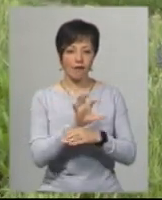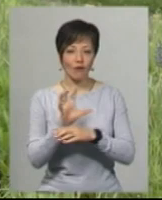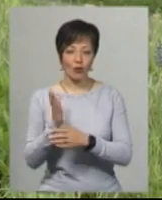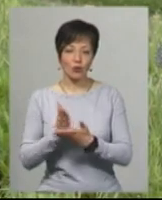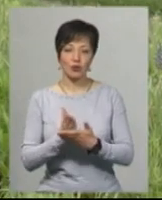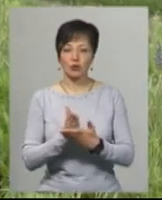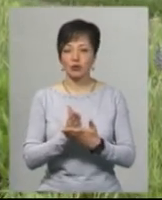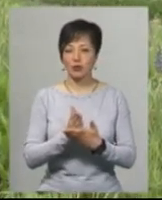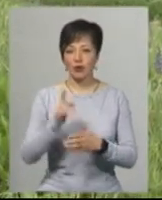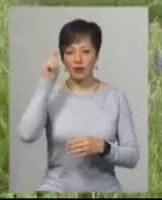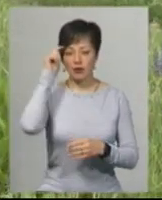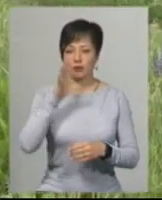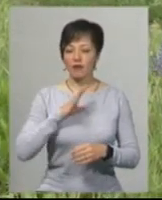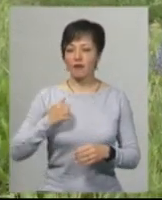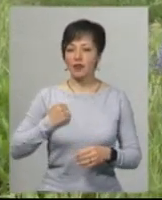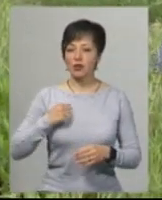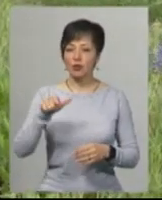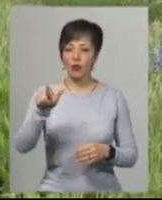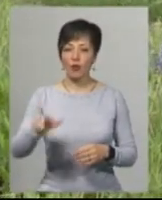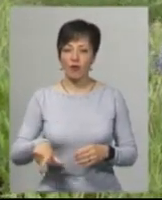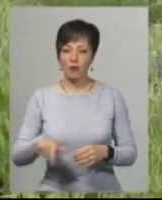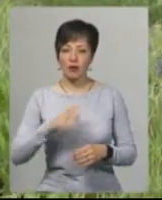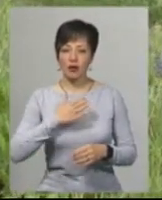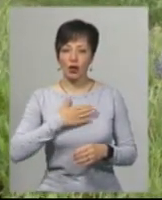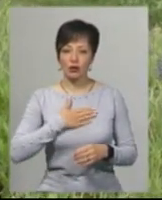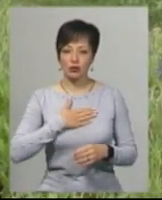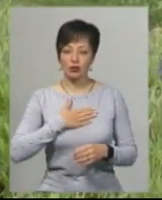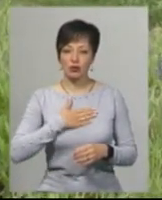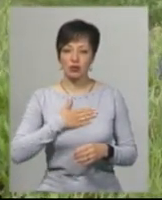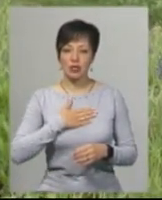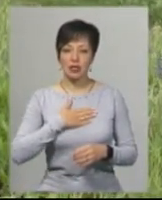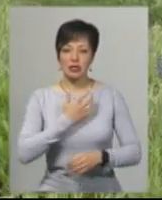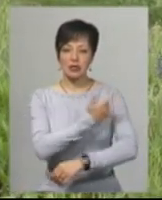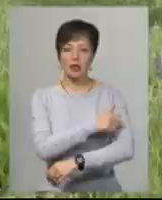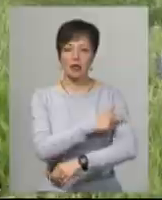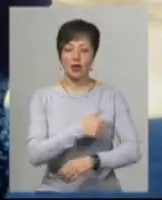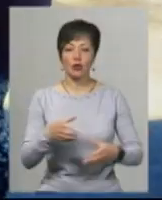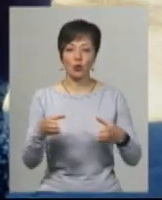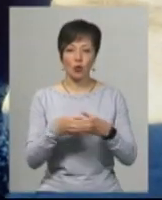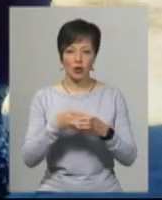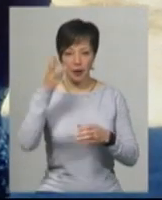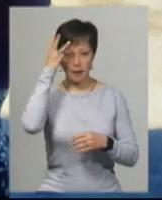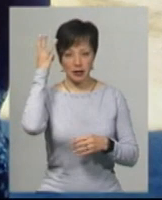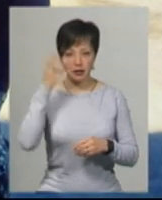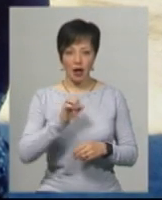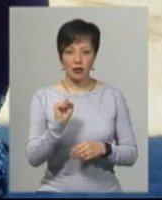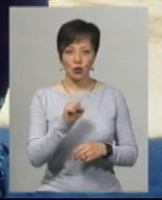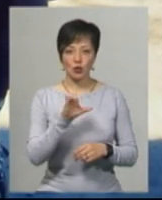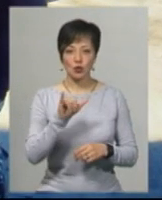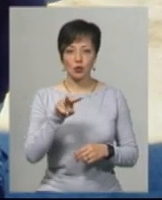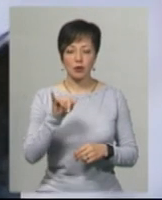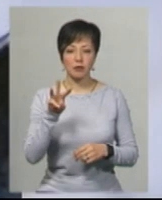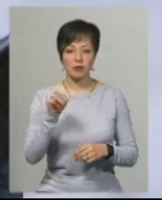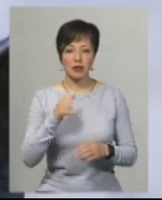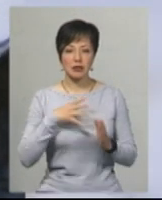Він був військовим нашої санітарної роти Хмельницької. Анатолій Суліма загинув